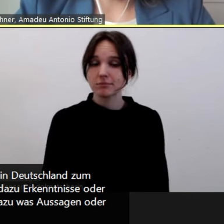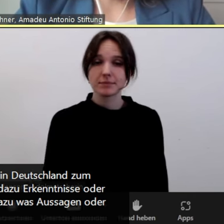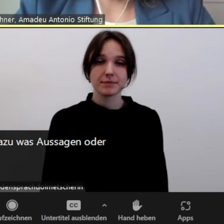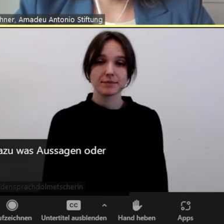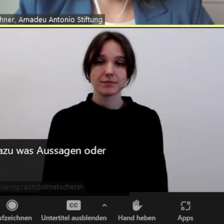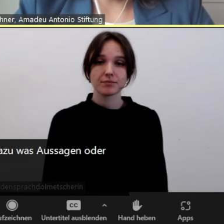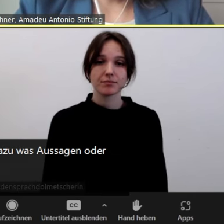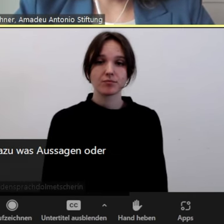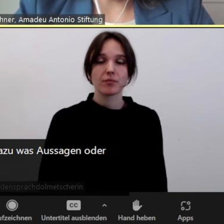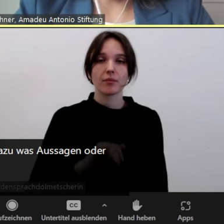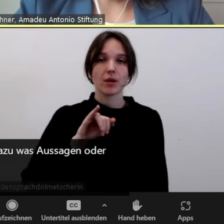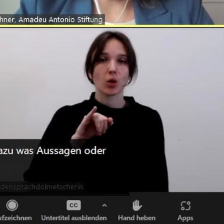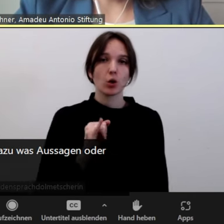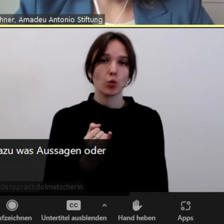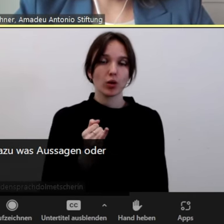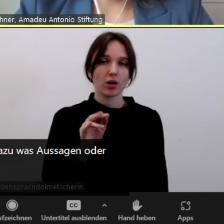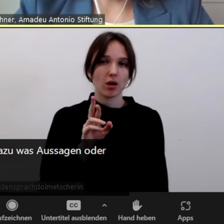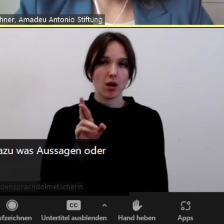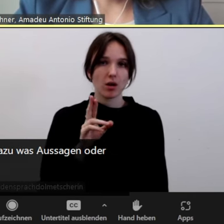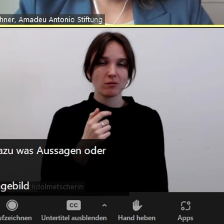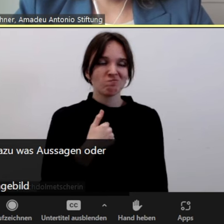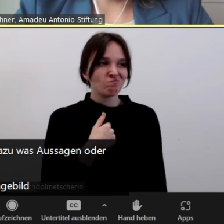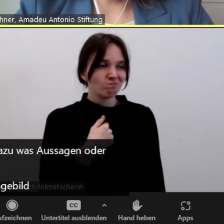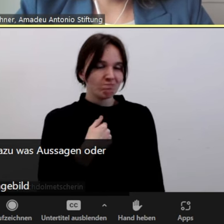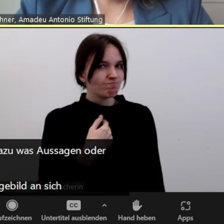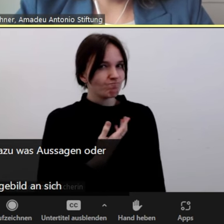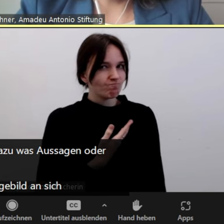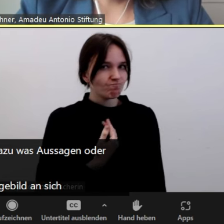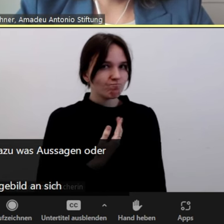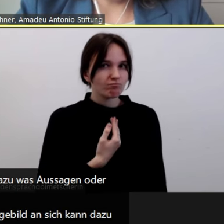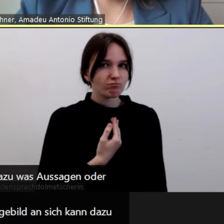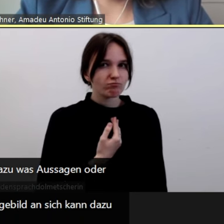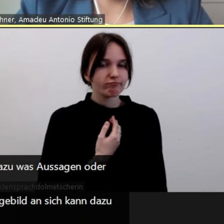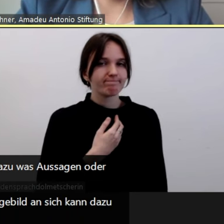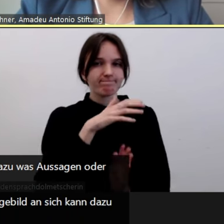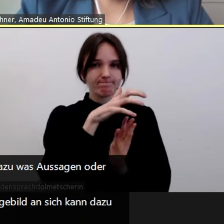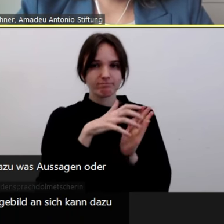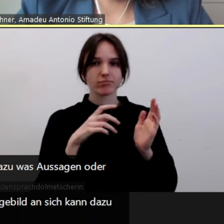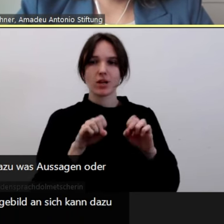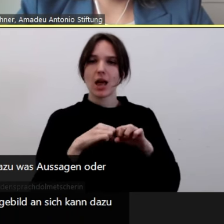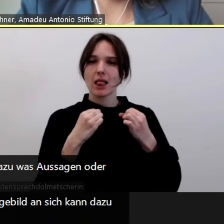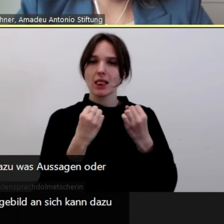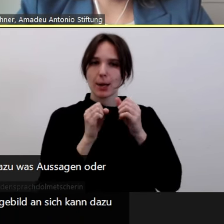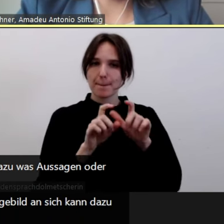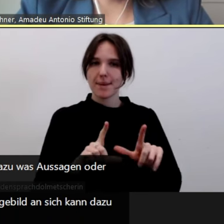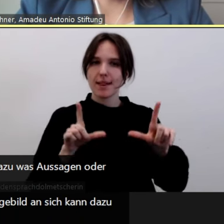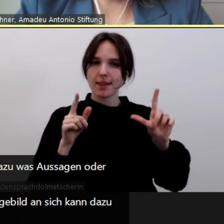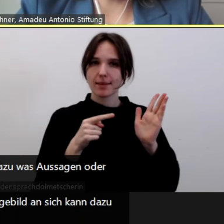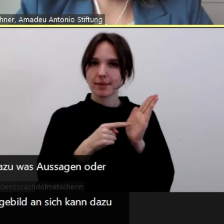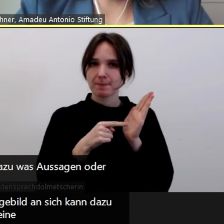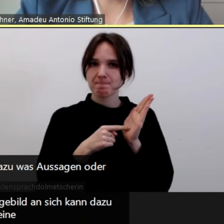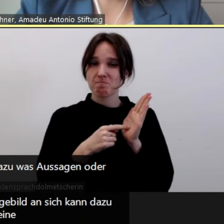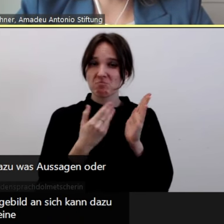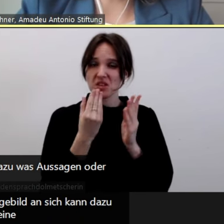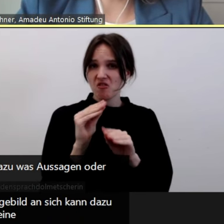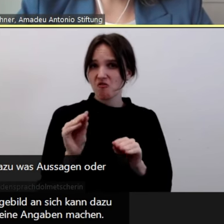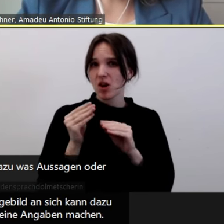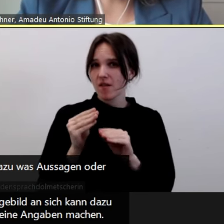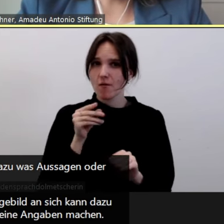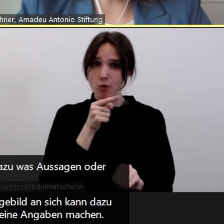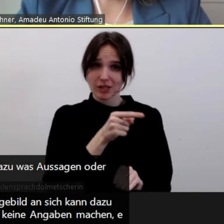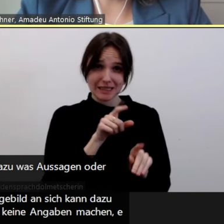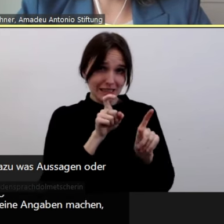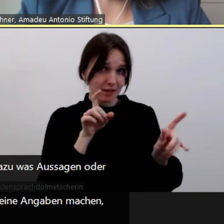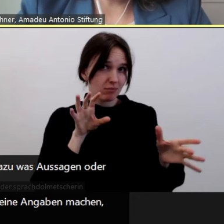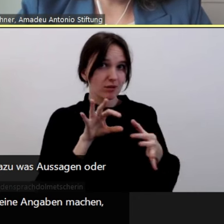Dazu kann ich gar nicht viel sagen. Also das Lagebild an sich kann dazu, glaube ich, ans Korrigiere mich, kann dazu keine Angaben machen. Es sei